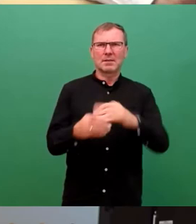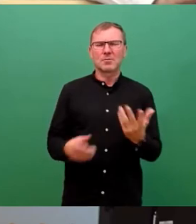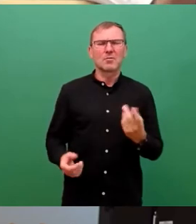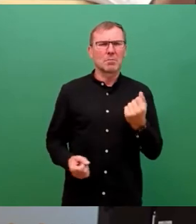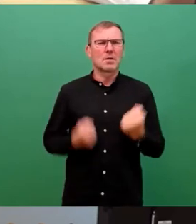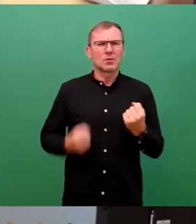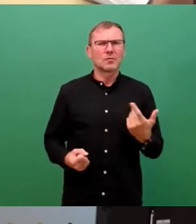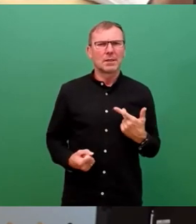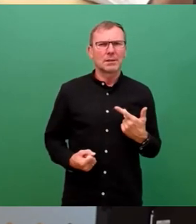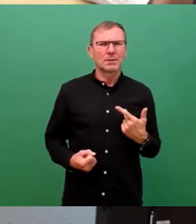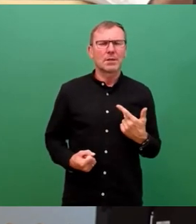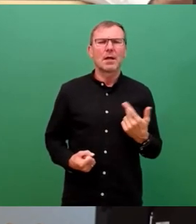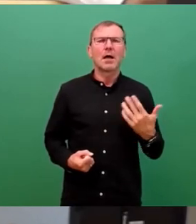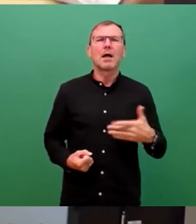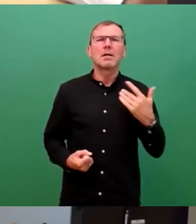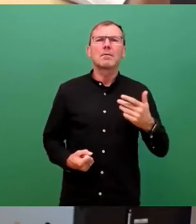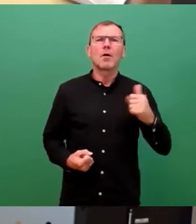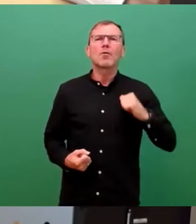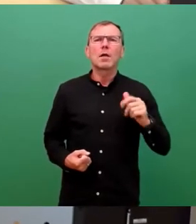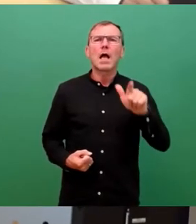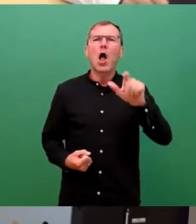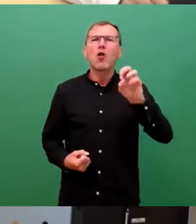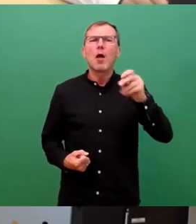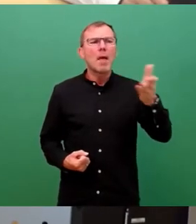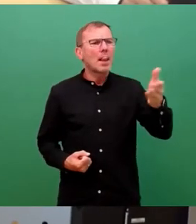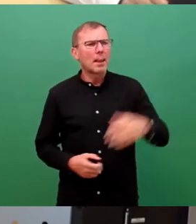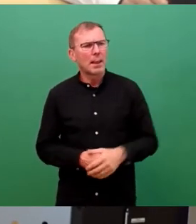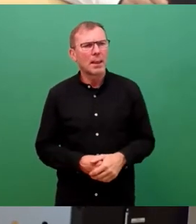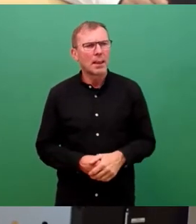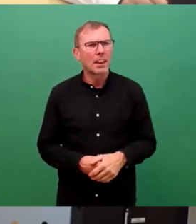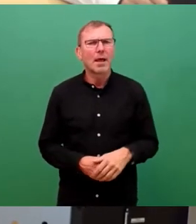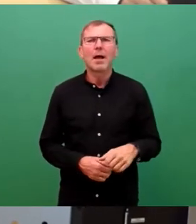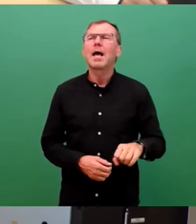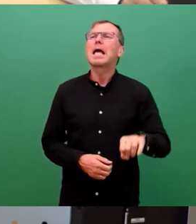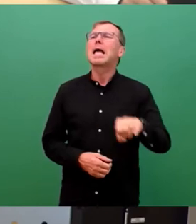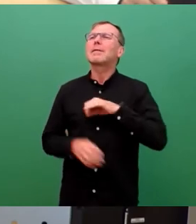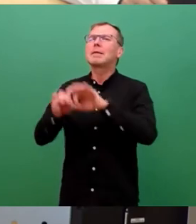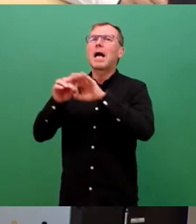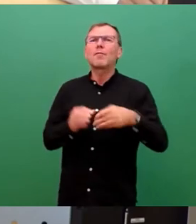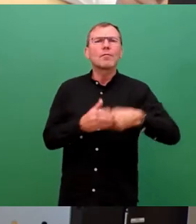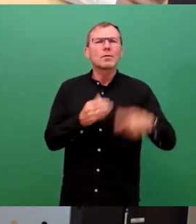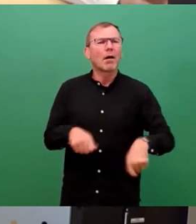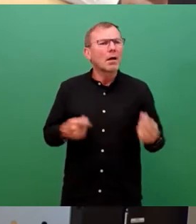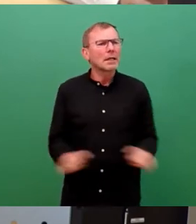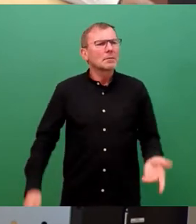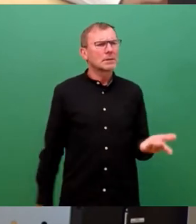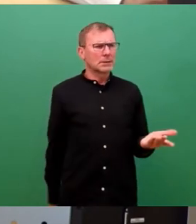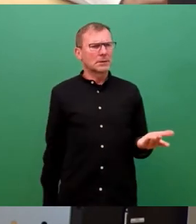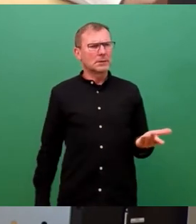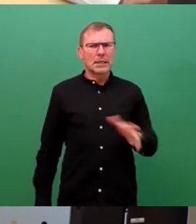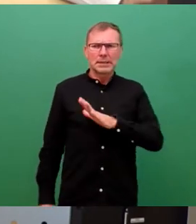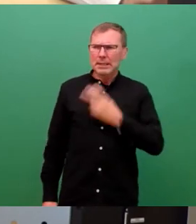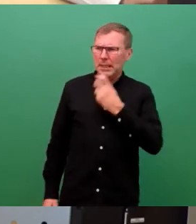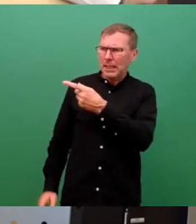Lieber Kollege Lommel, es gibt keinen Gewinnabführungsvertrag. Das Geld, was in der Sachsenenergie